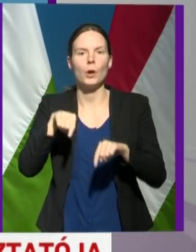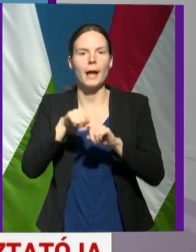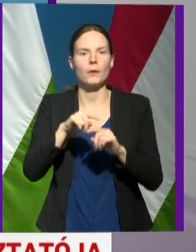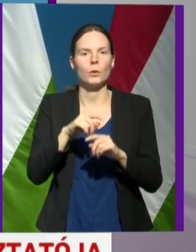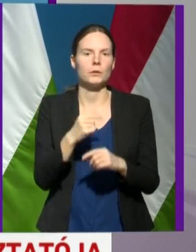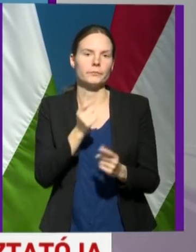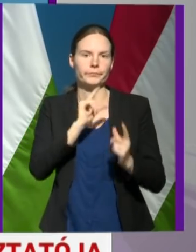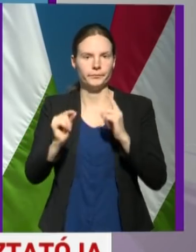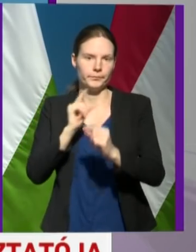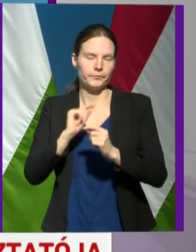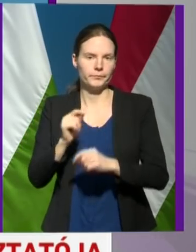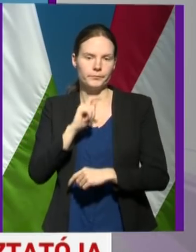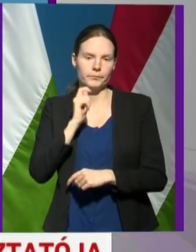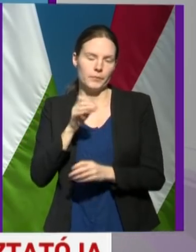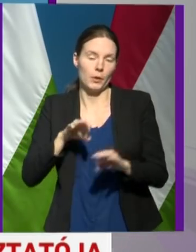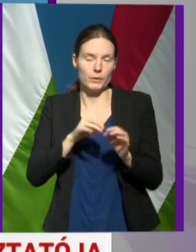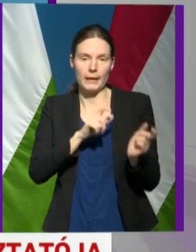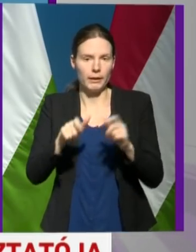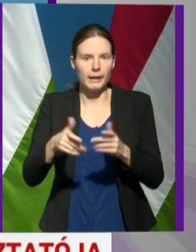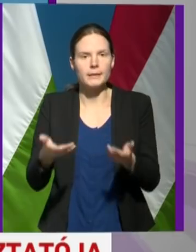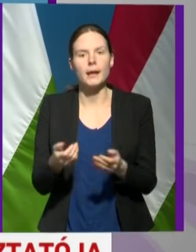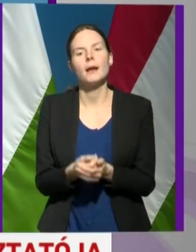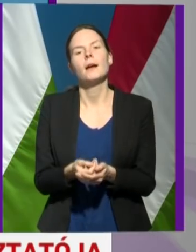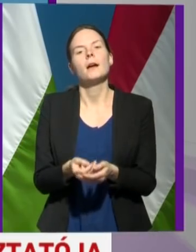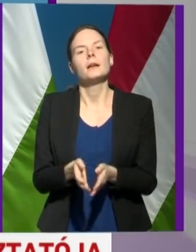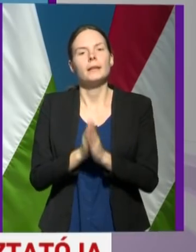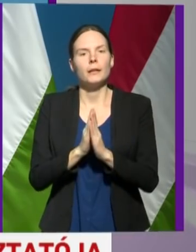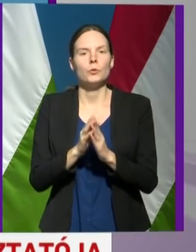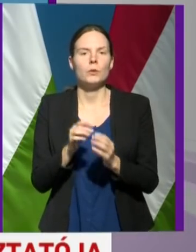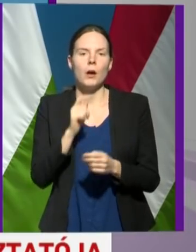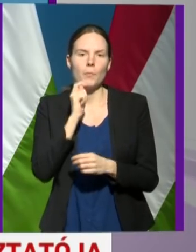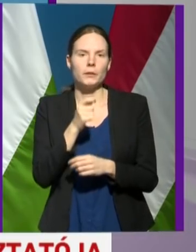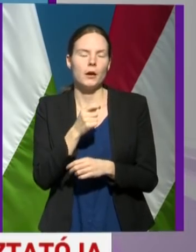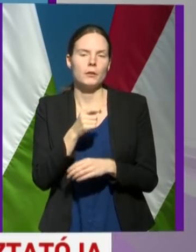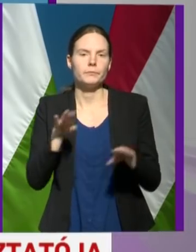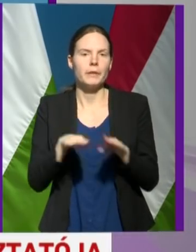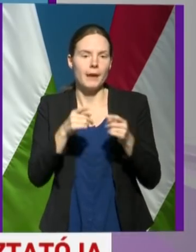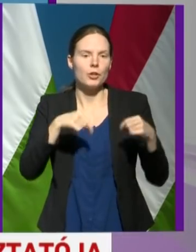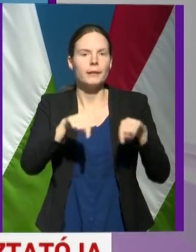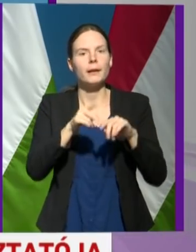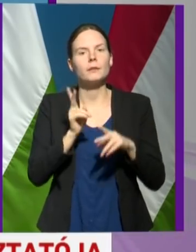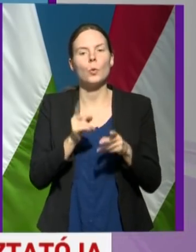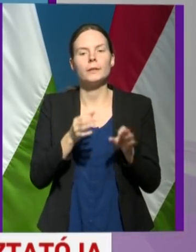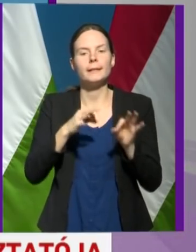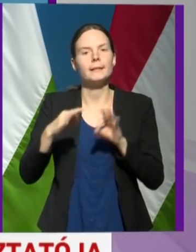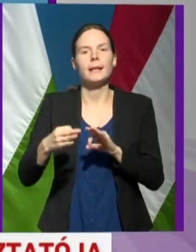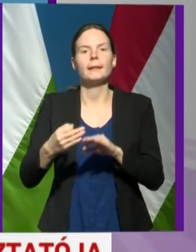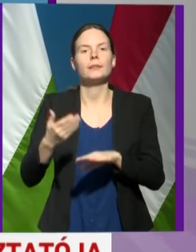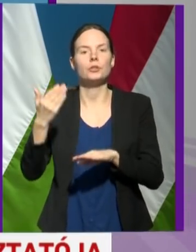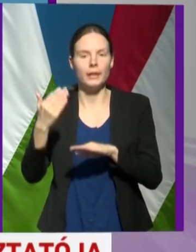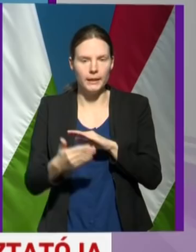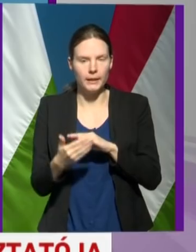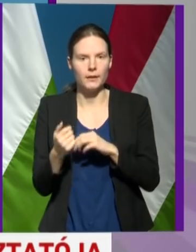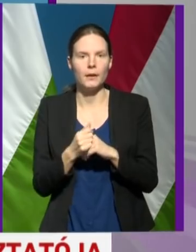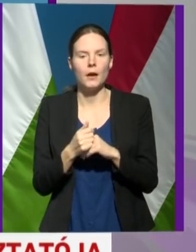Éppen ezért kérjük ezeket a honfitársainkat, hogy további intézkedések bevezetéséig, hazatérésüket